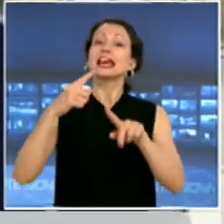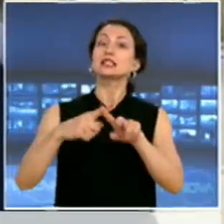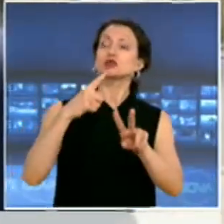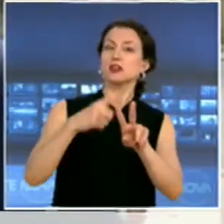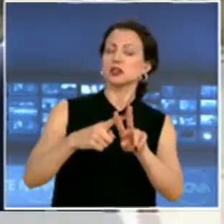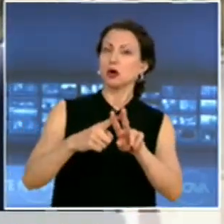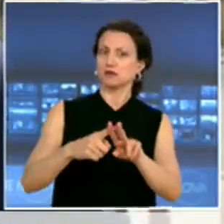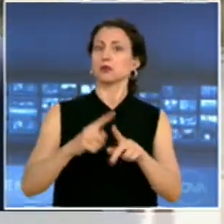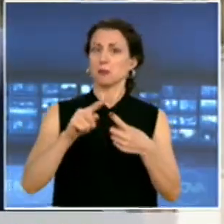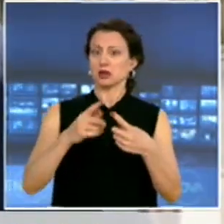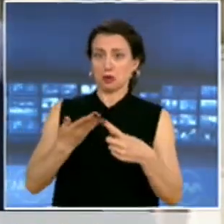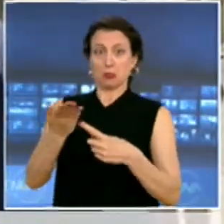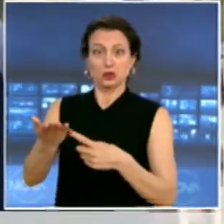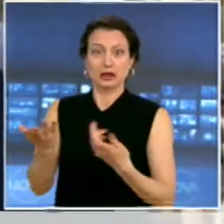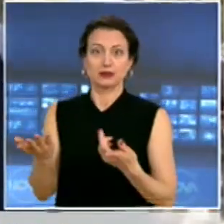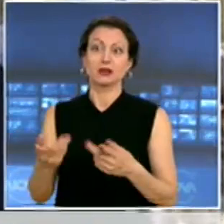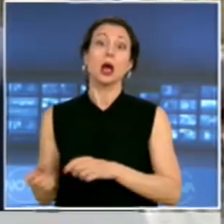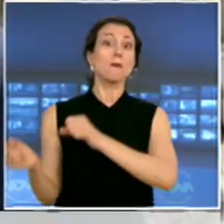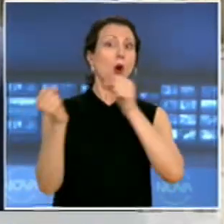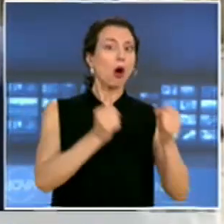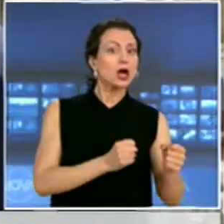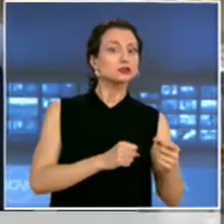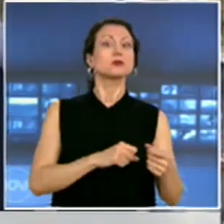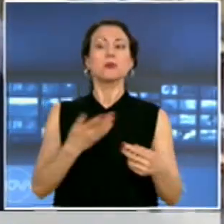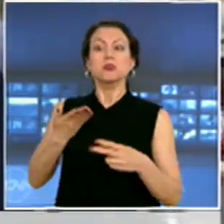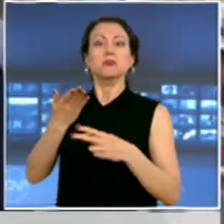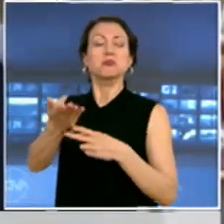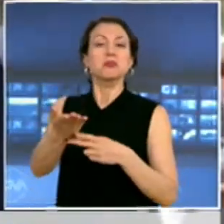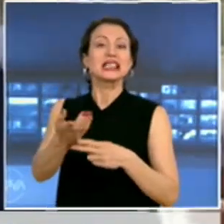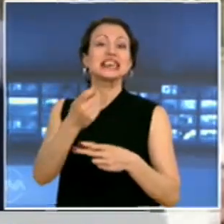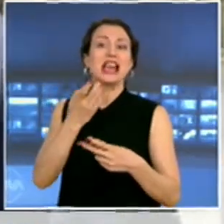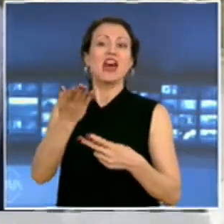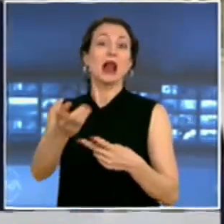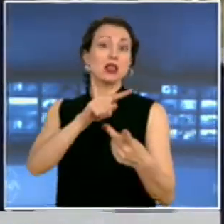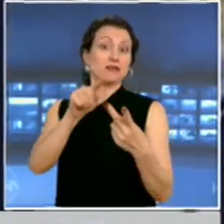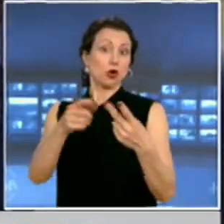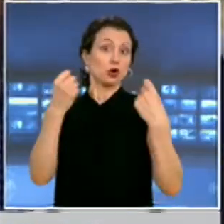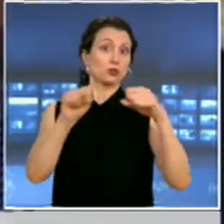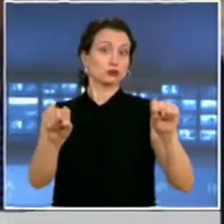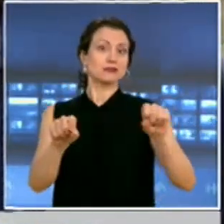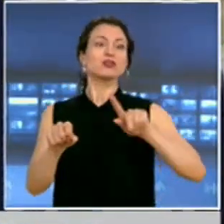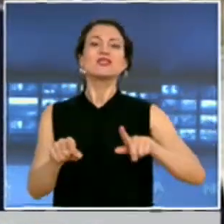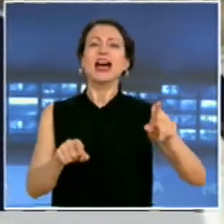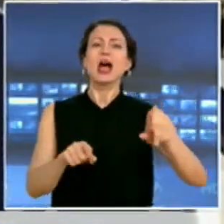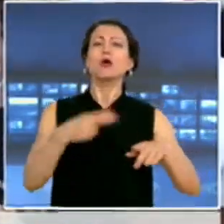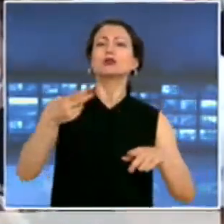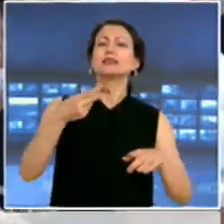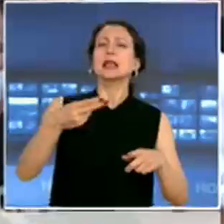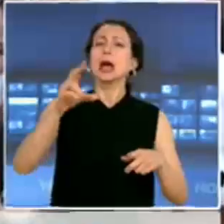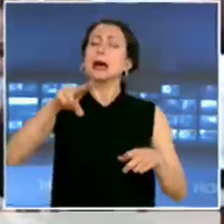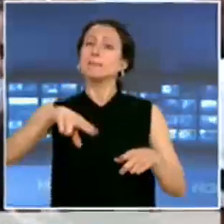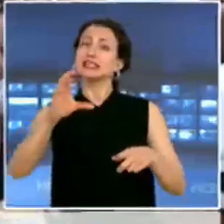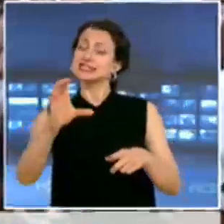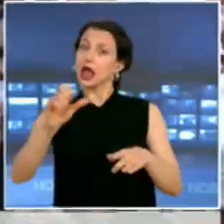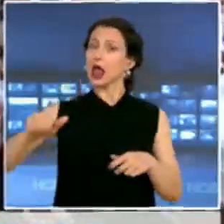Министерството е входиран на заявление за втори протест от страна на, доколкото разбрах от лидера на ДПС. В